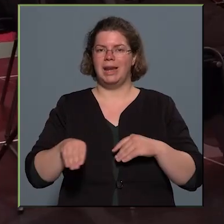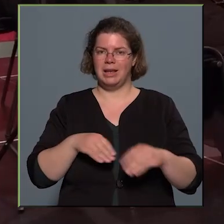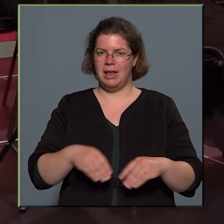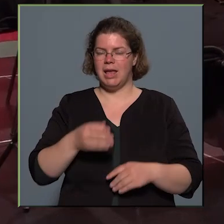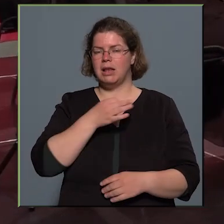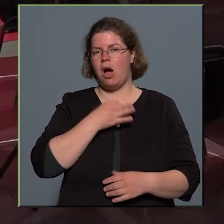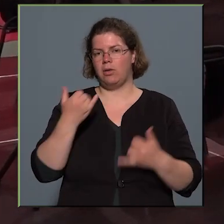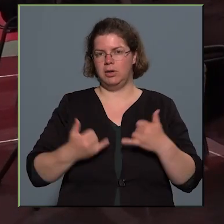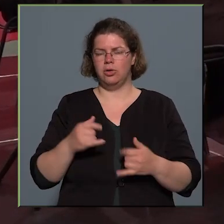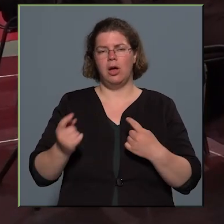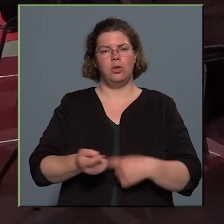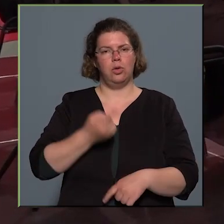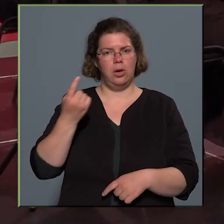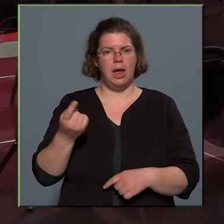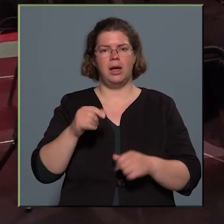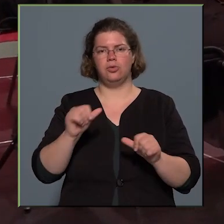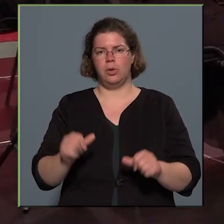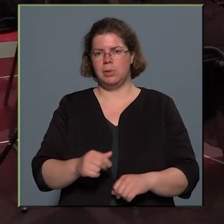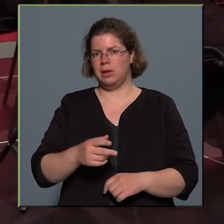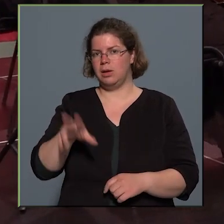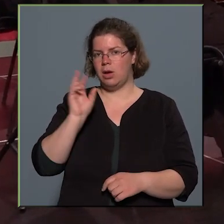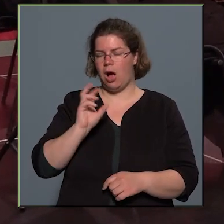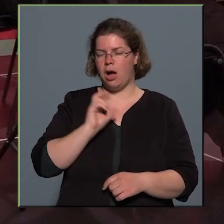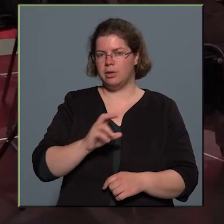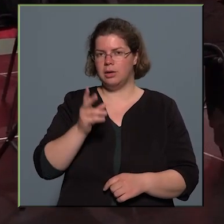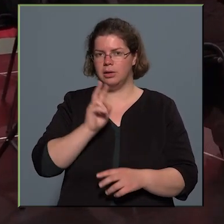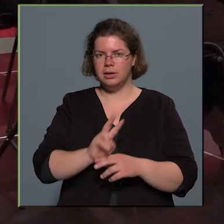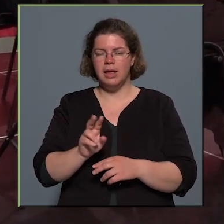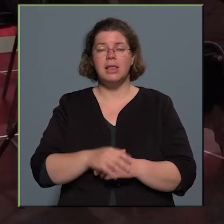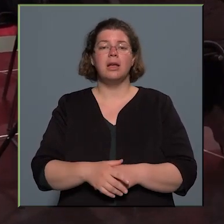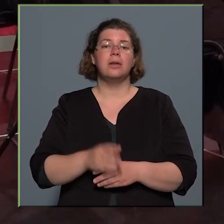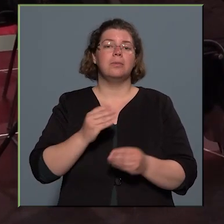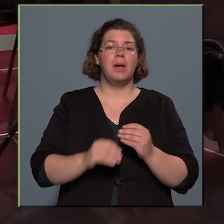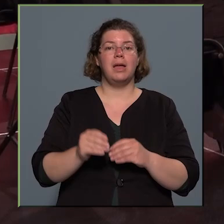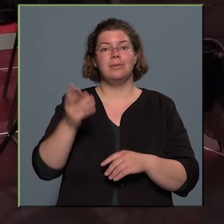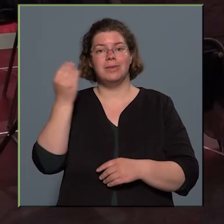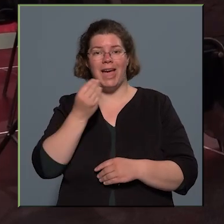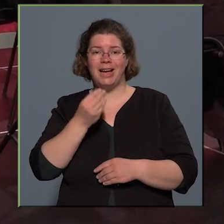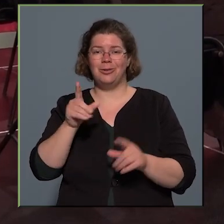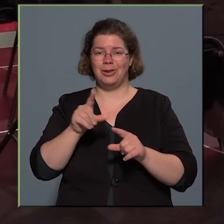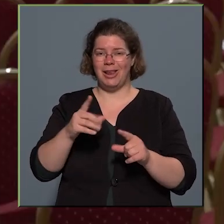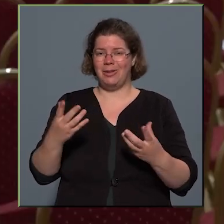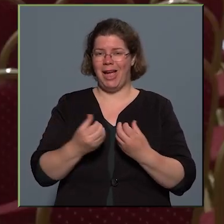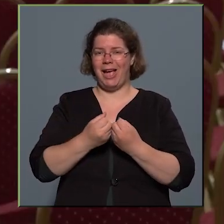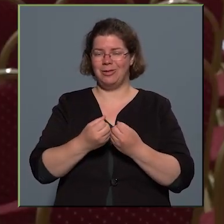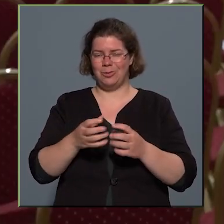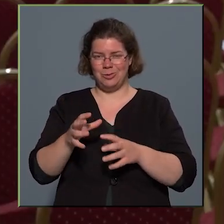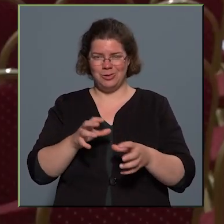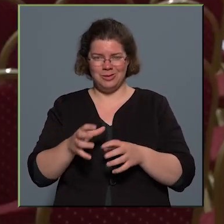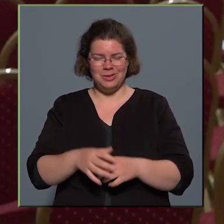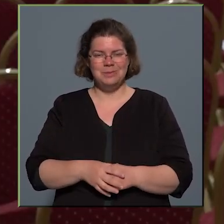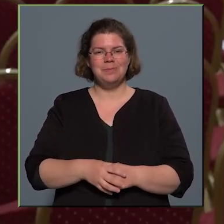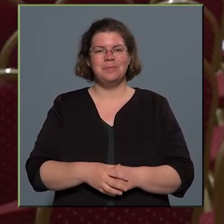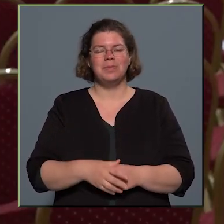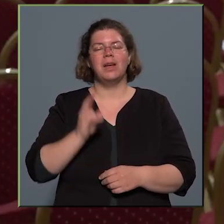különleges formációt hallhattak zenélni a nézők, ugyanis a zenekar diákok és tanárok egyaránt alkotják. A Kró György